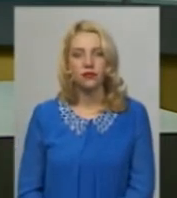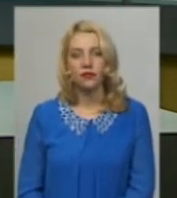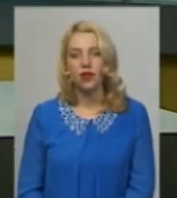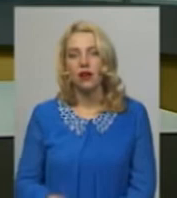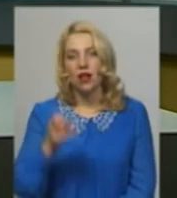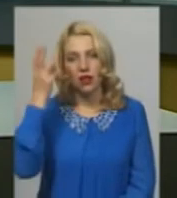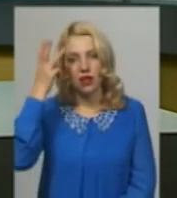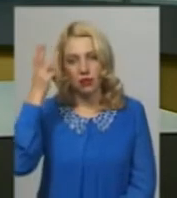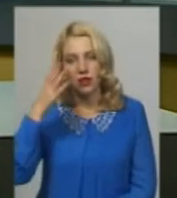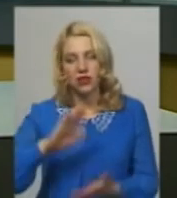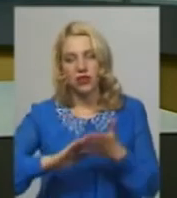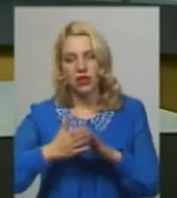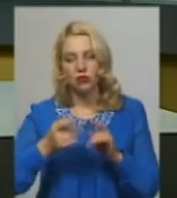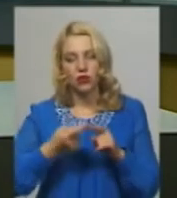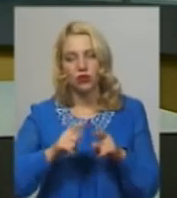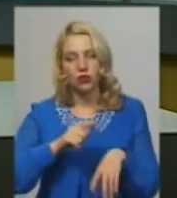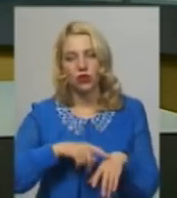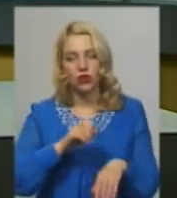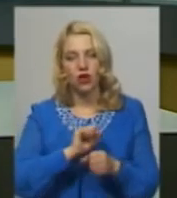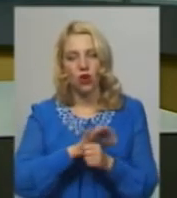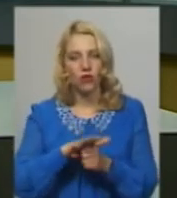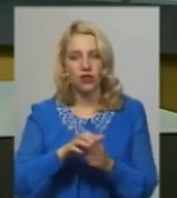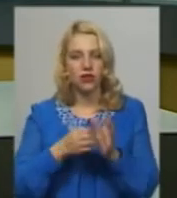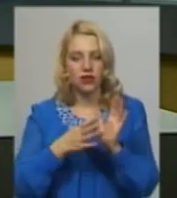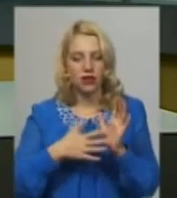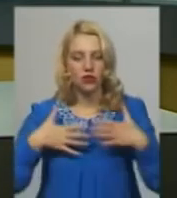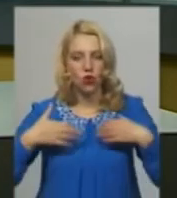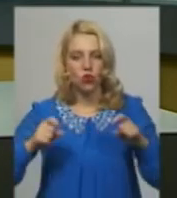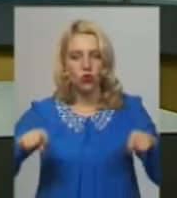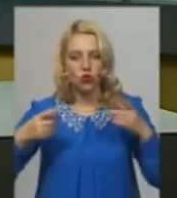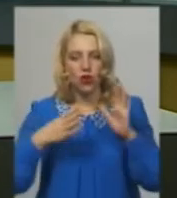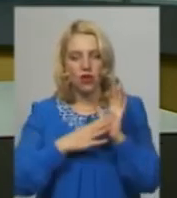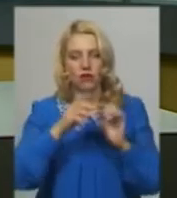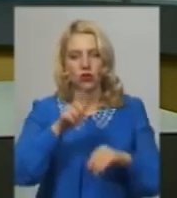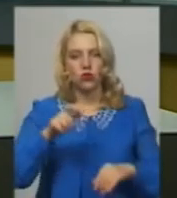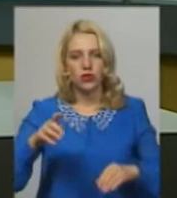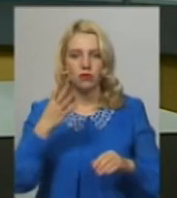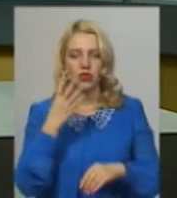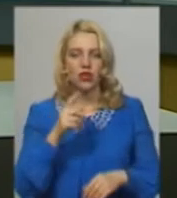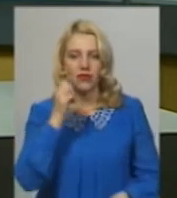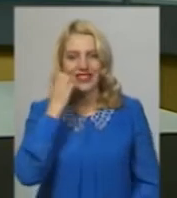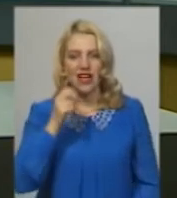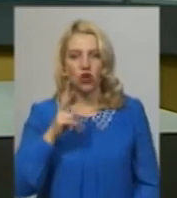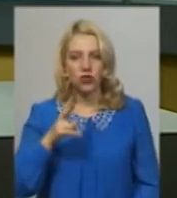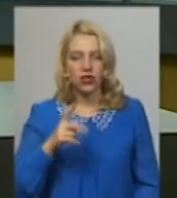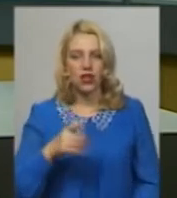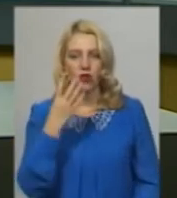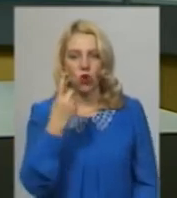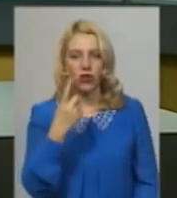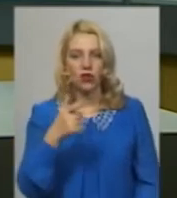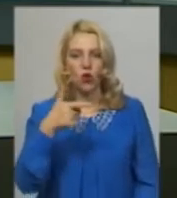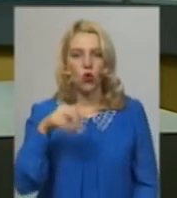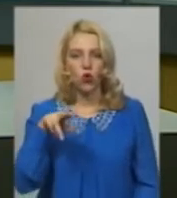На Хмельниччині станом на цю годину від ковід-19 одужало 9 осіб. З них четверо із Старокостянтинова, один із